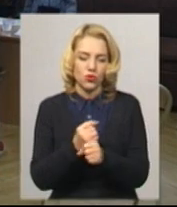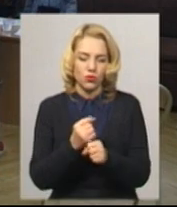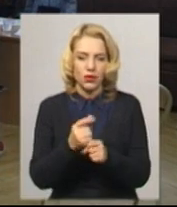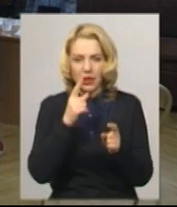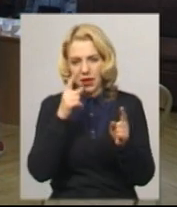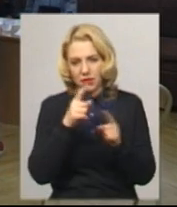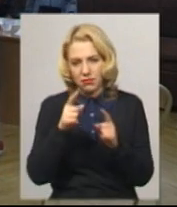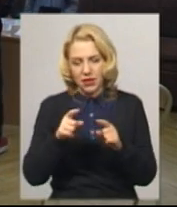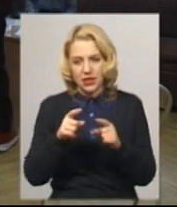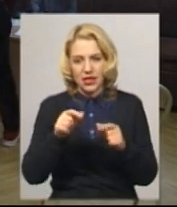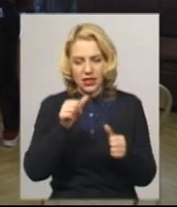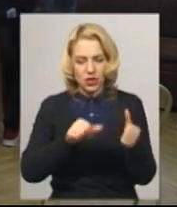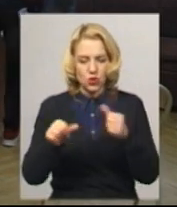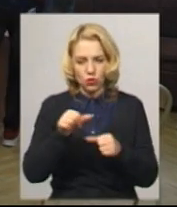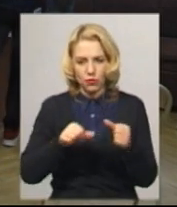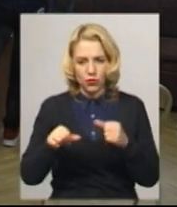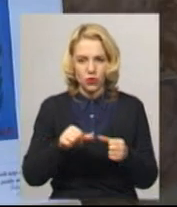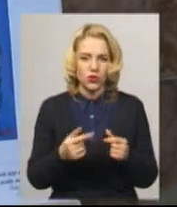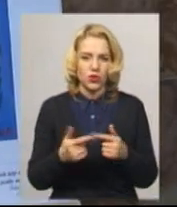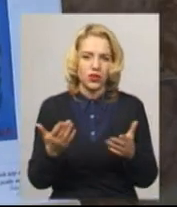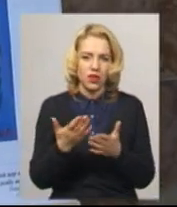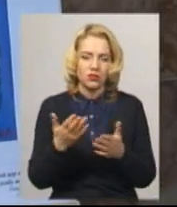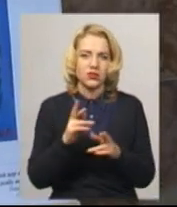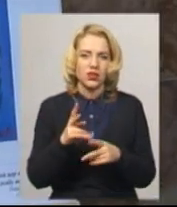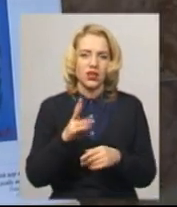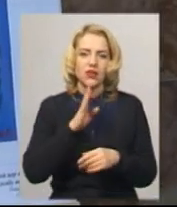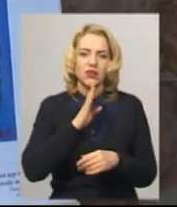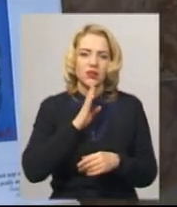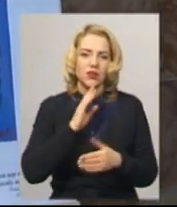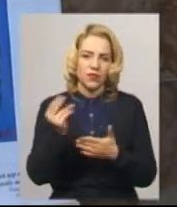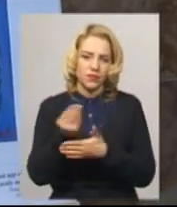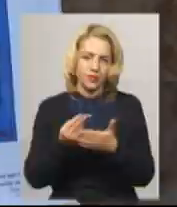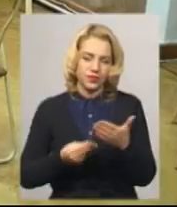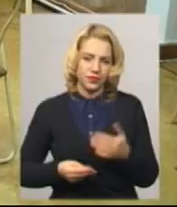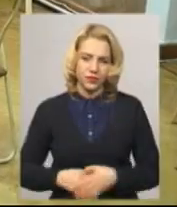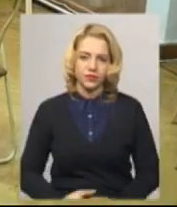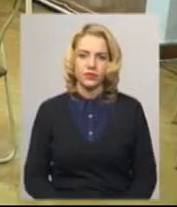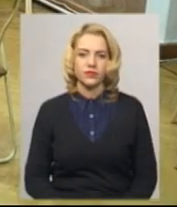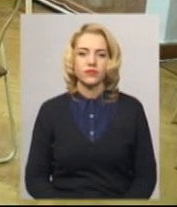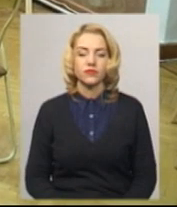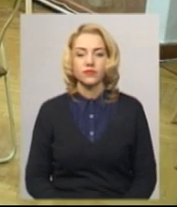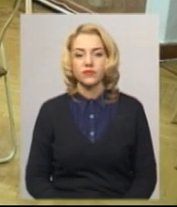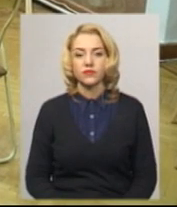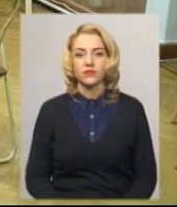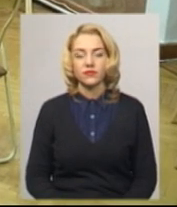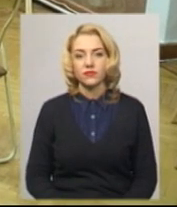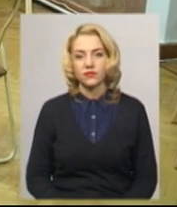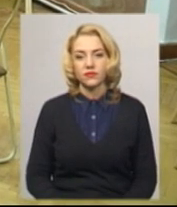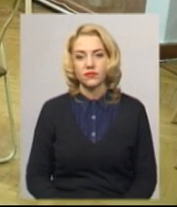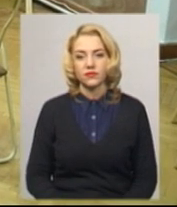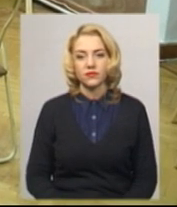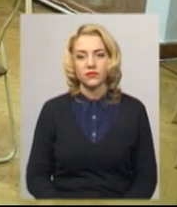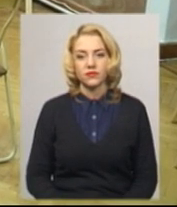і кольоровим забарвленням, яким надавала перевагу велика українська мисткиня. Тетяна Ворожтова, Олександр Горішевський, новини на